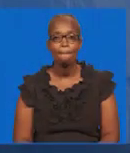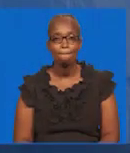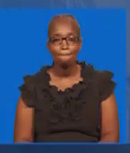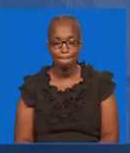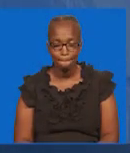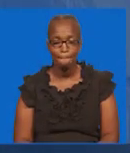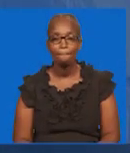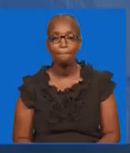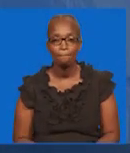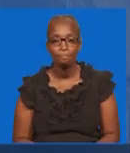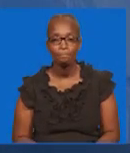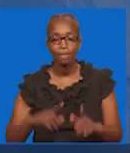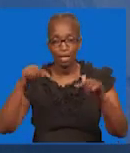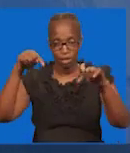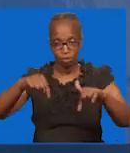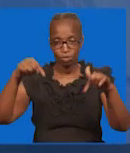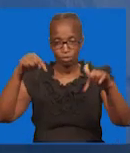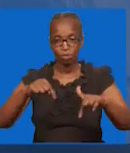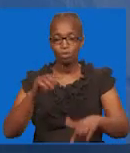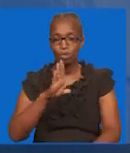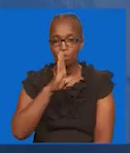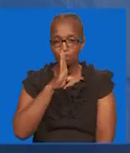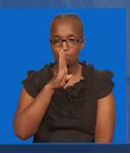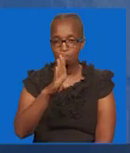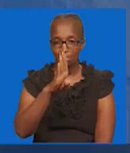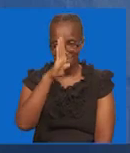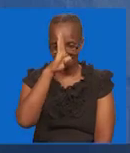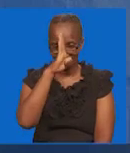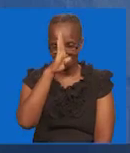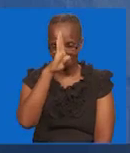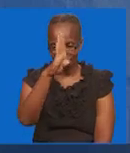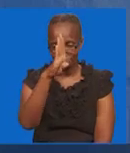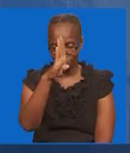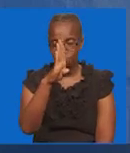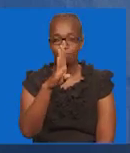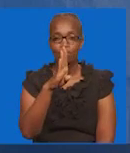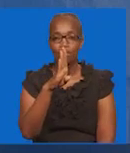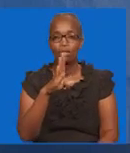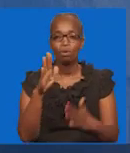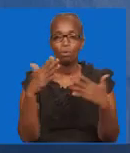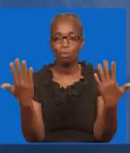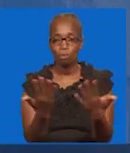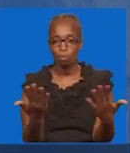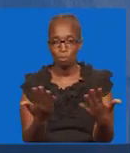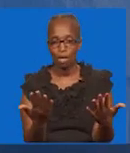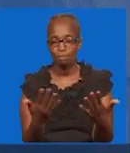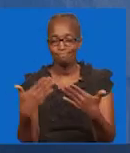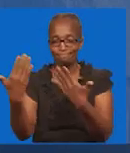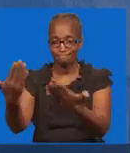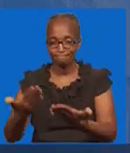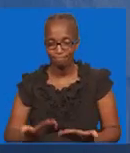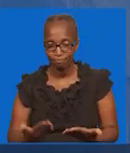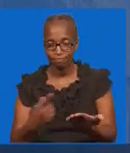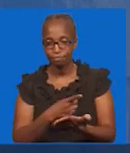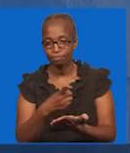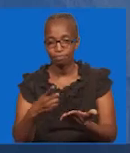Nisiku ya njuma apili asubu ya leo mpenzi mtanzamaji ninaukaribisha katika kipindi tama